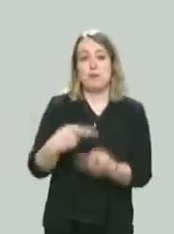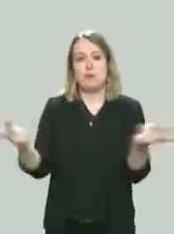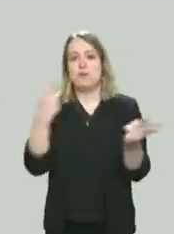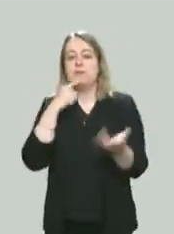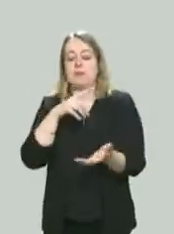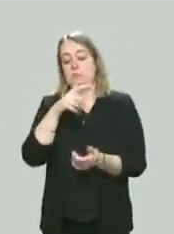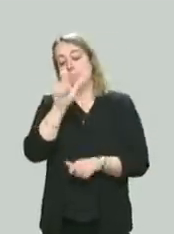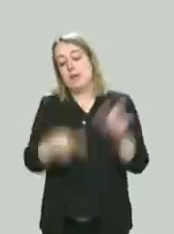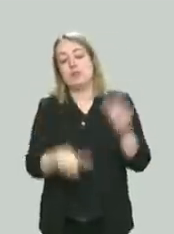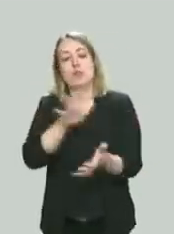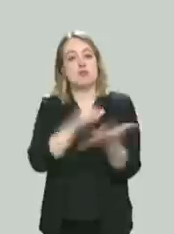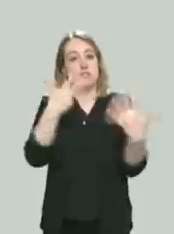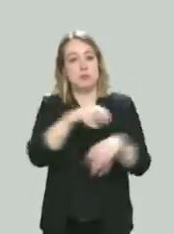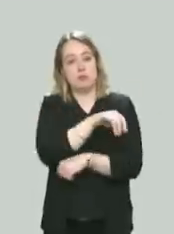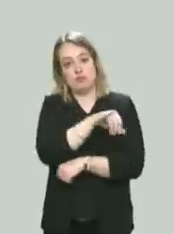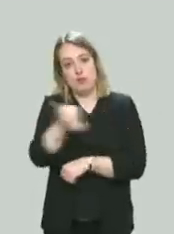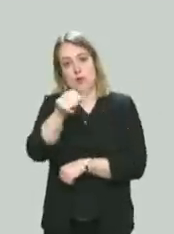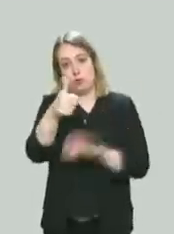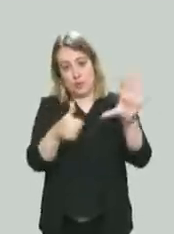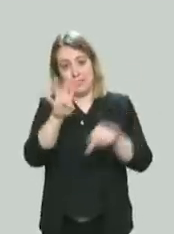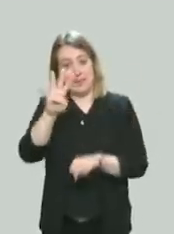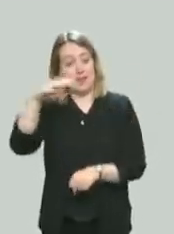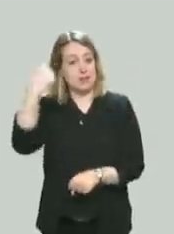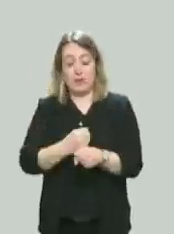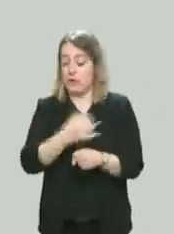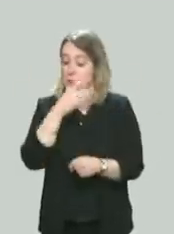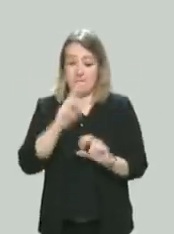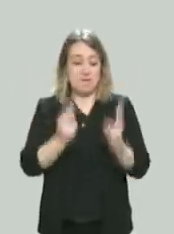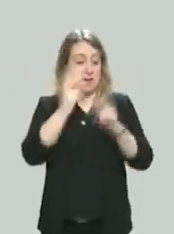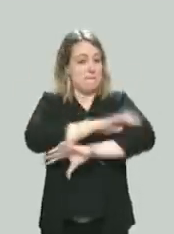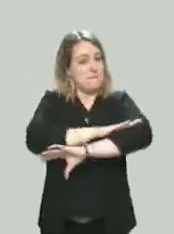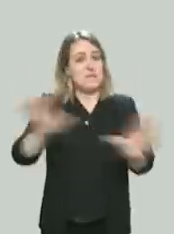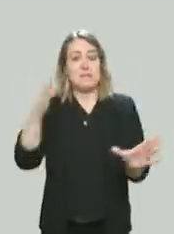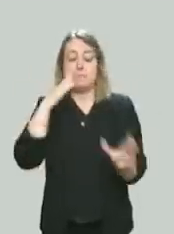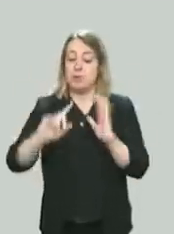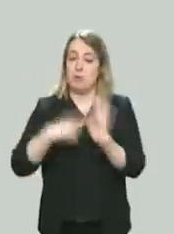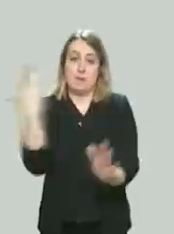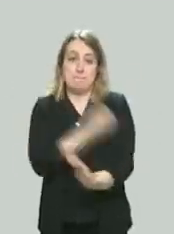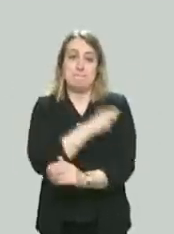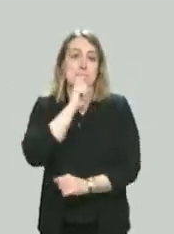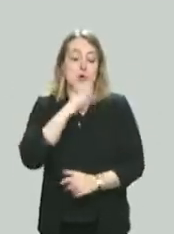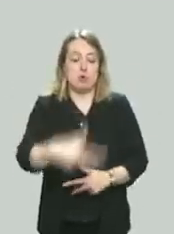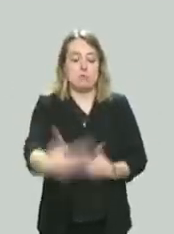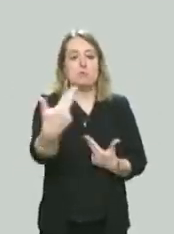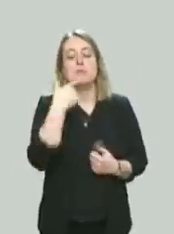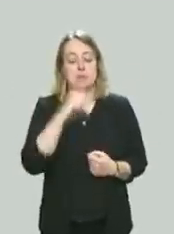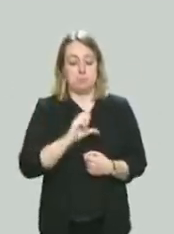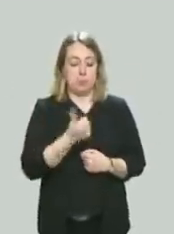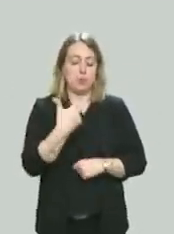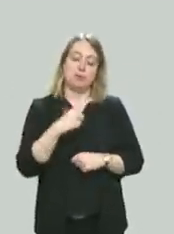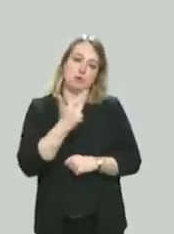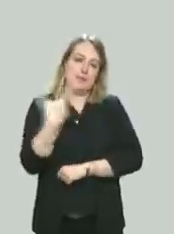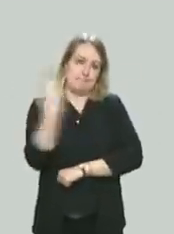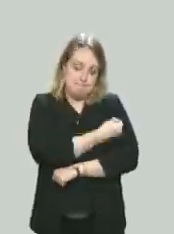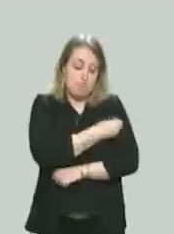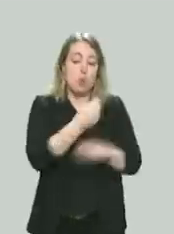de 18 à 64 ans, ne sera plus actif si le rappel n'a pas été fait dans ce délai qui reste inchangé de 7 mois après la